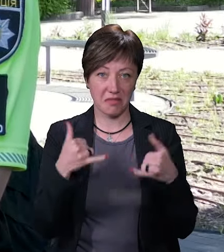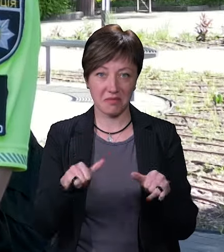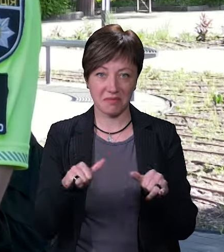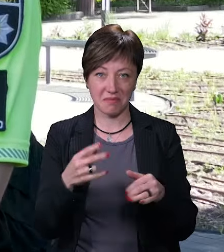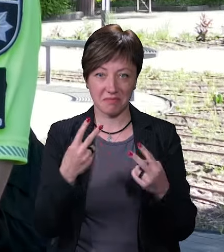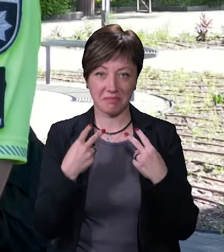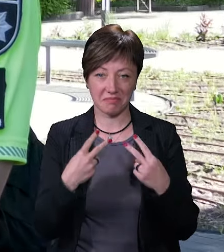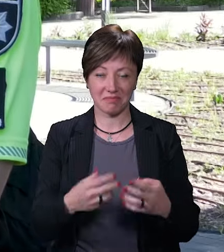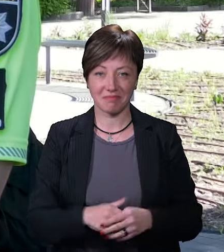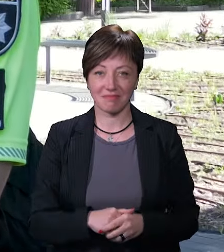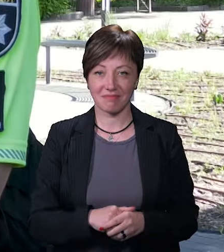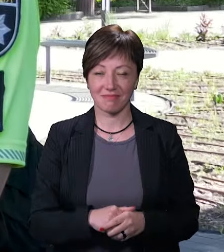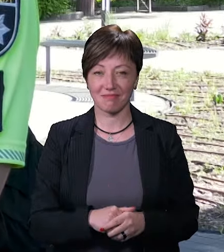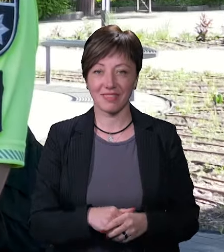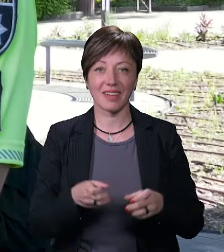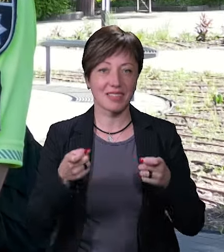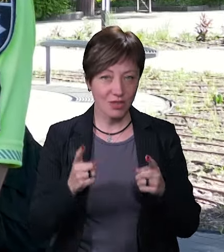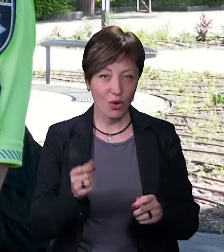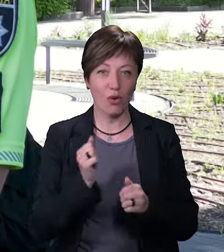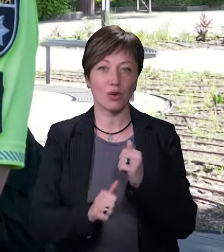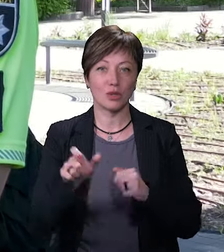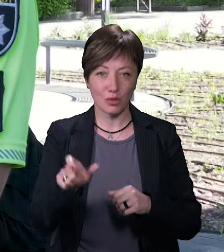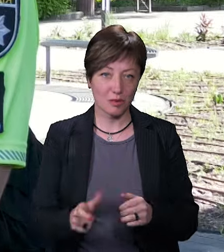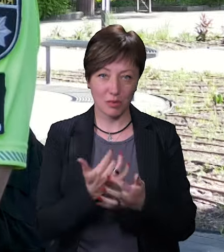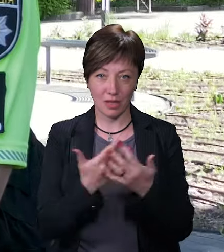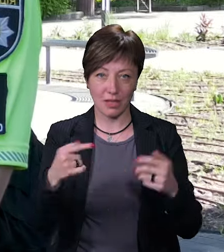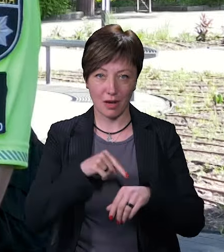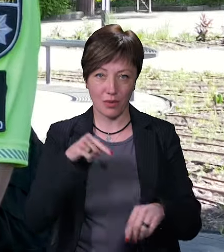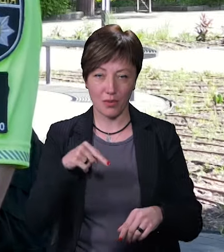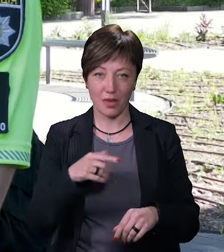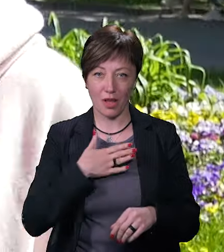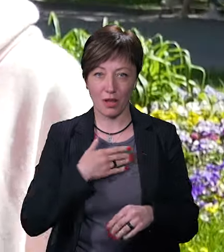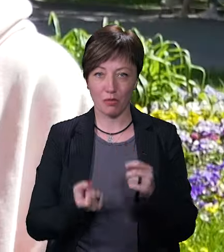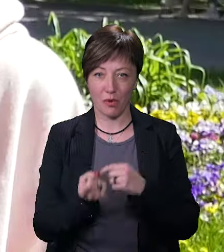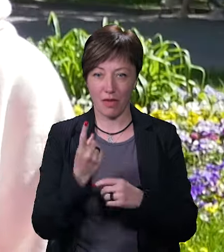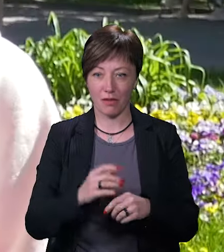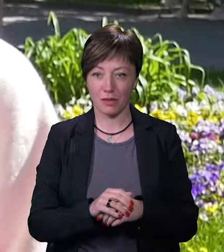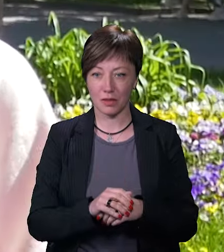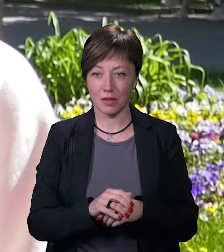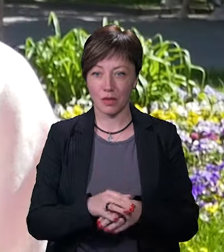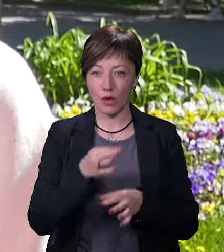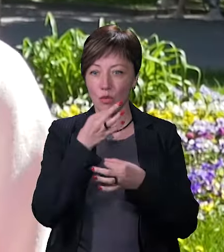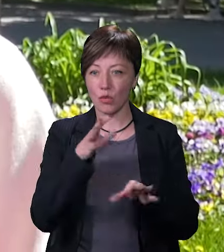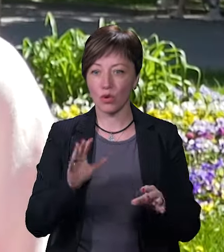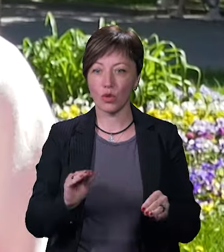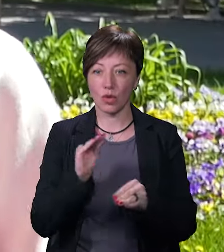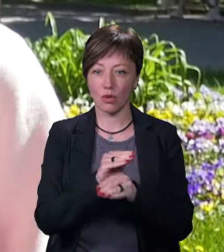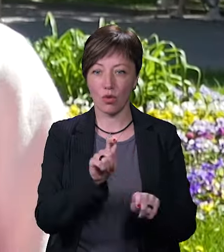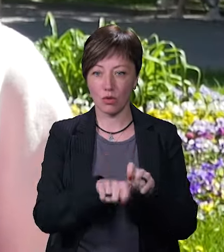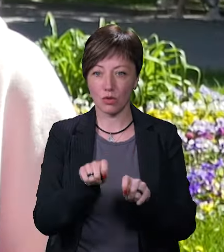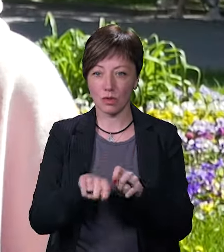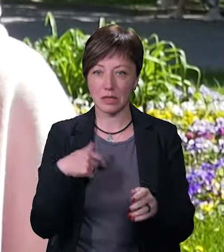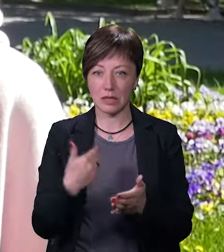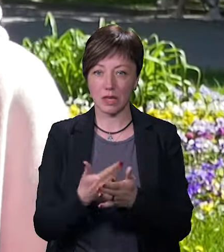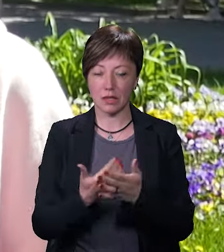нас бачать. І, звичайно, кожна людина порізно реагує на нашу появу. Будь-який прояв додаткового контролю, мені